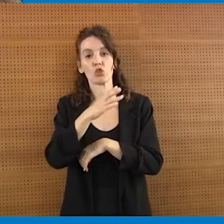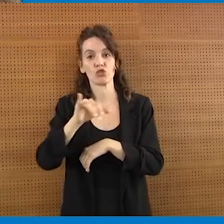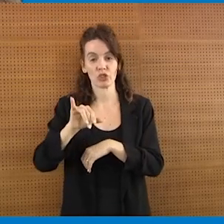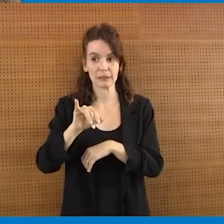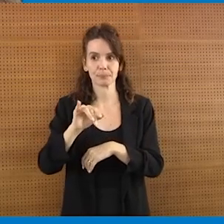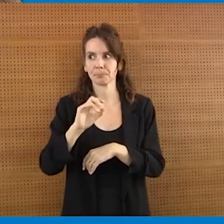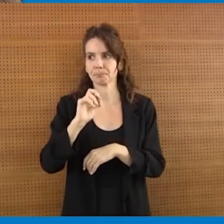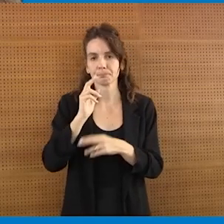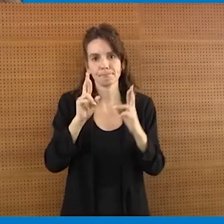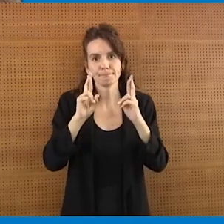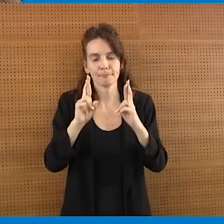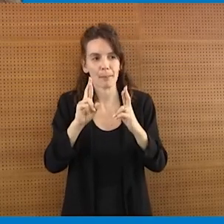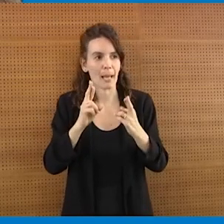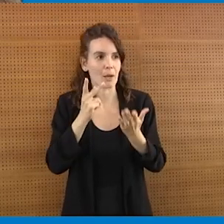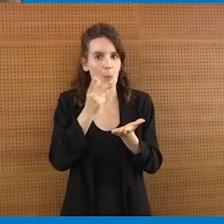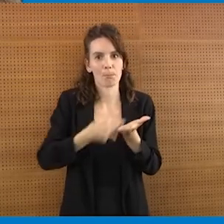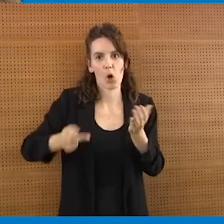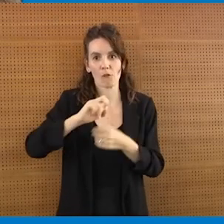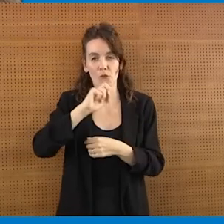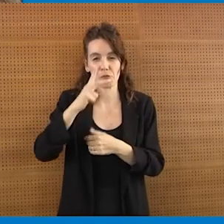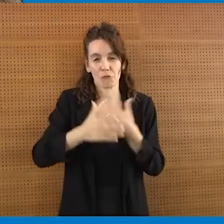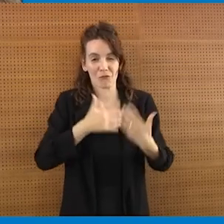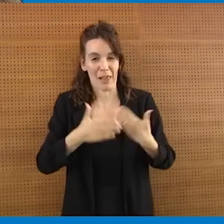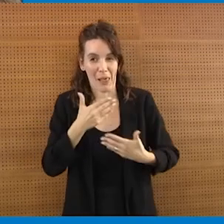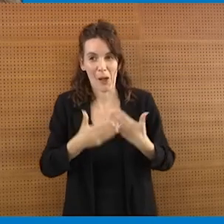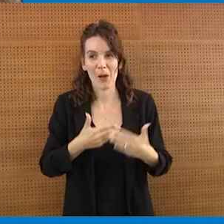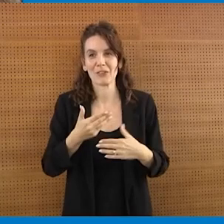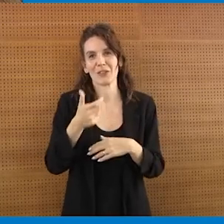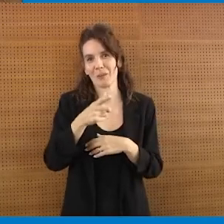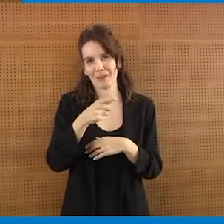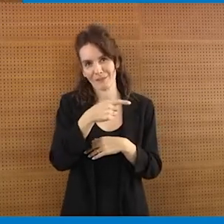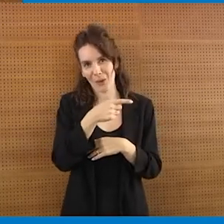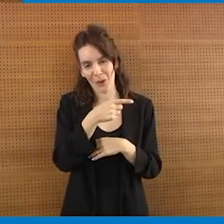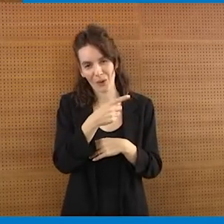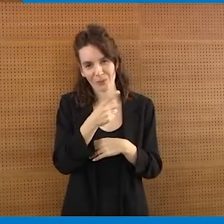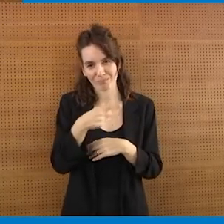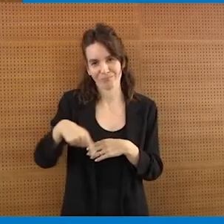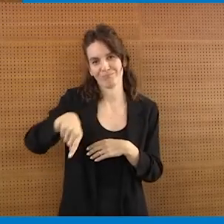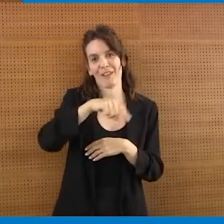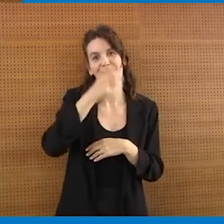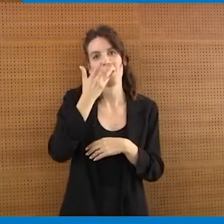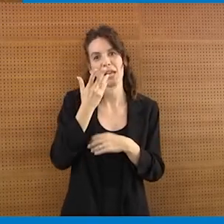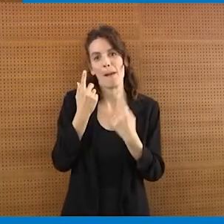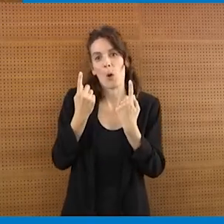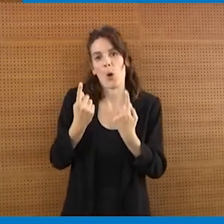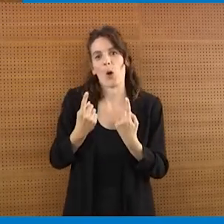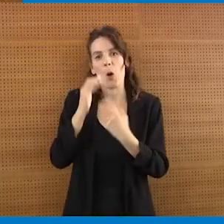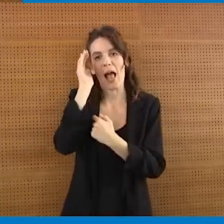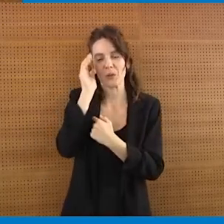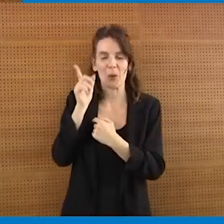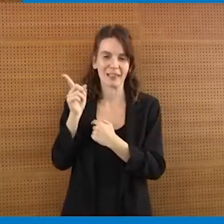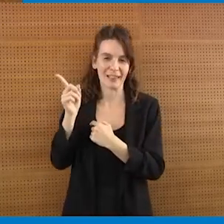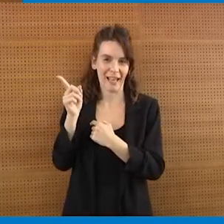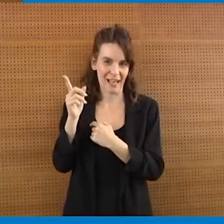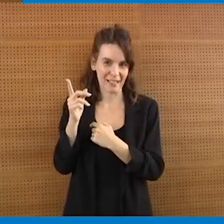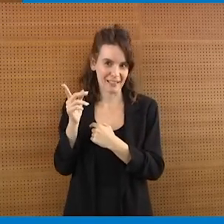recuperare qualche minuto proprio perché siamo tutti nell'attesa di ascoltare le parole della Vice Ministro. Ti ringrazio